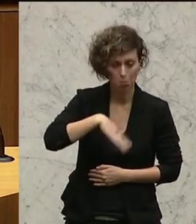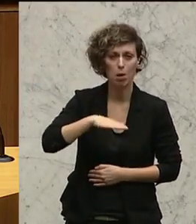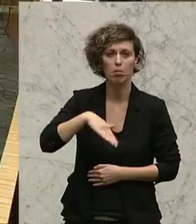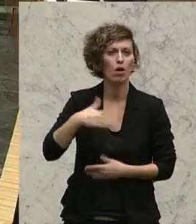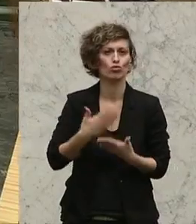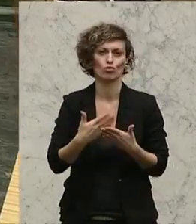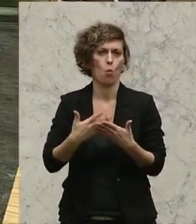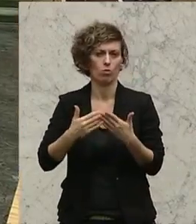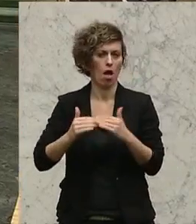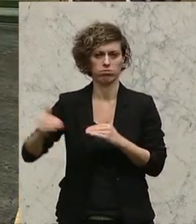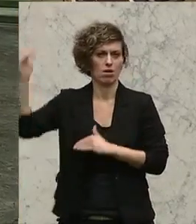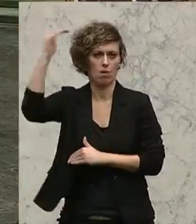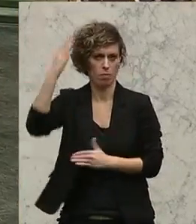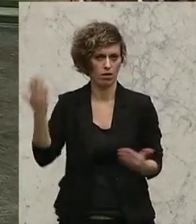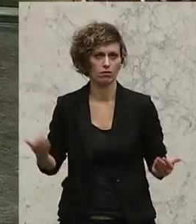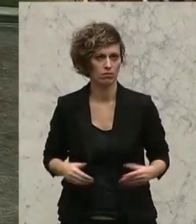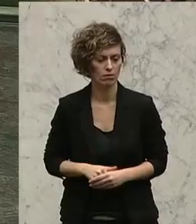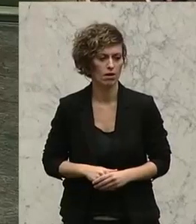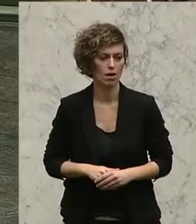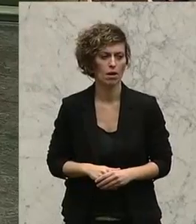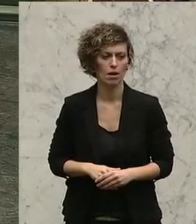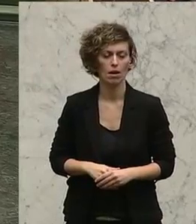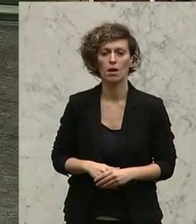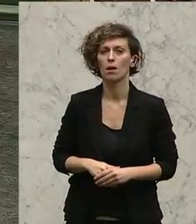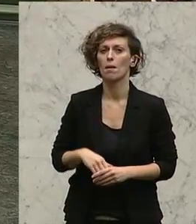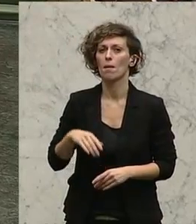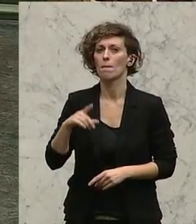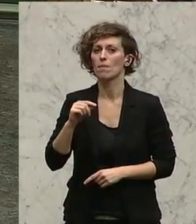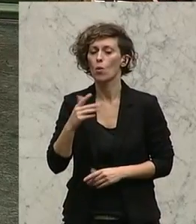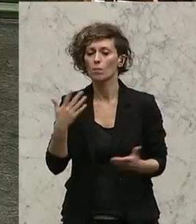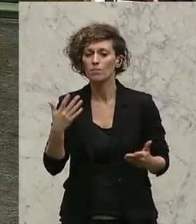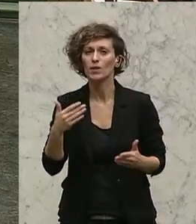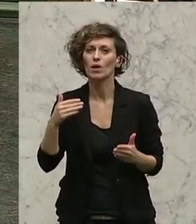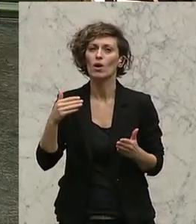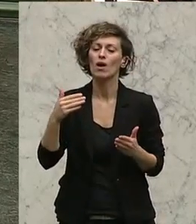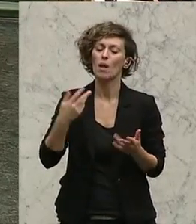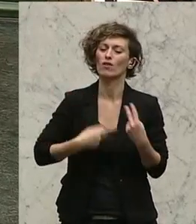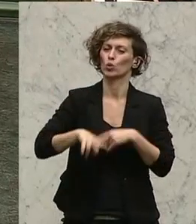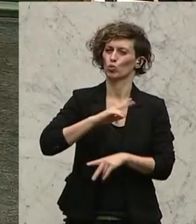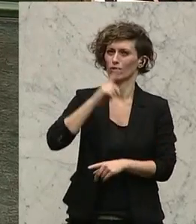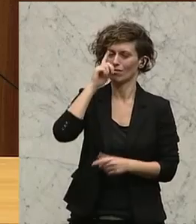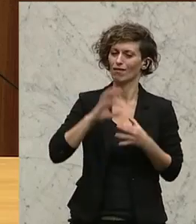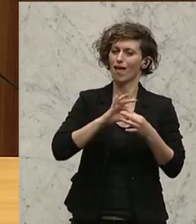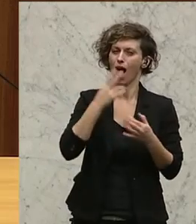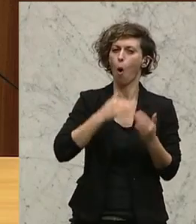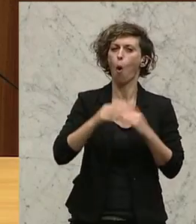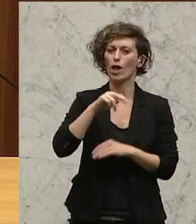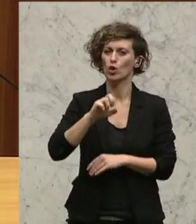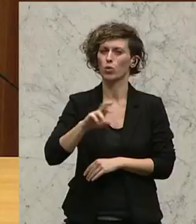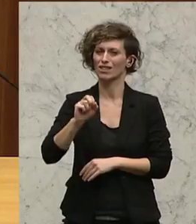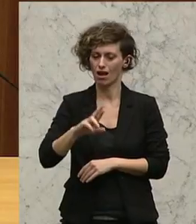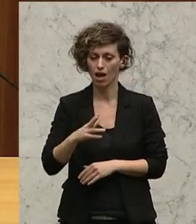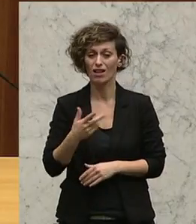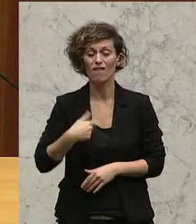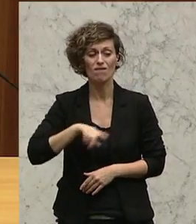Die haben abgehoben. Und ich sage Ihnen aber jetzt auch etwas Positives, um wieder zum Herrn Obernoster zurückzukommen. Wir brauchen es nur noch einige